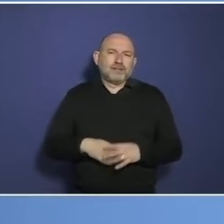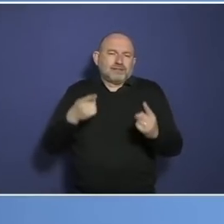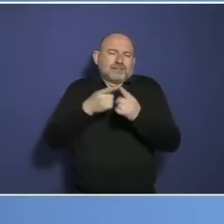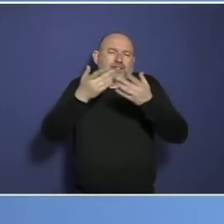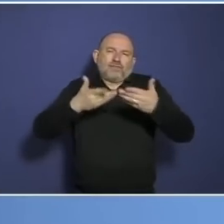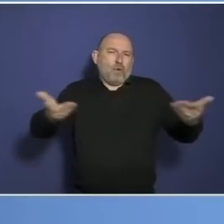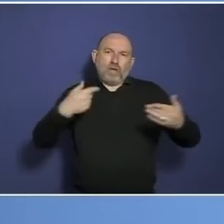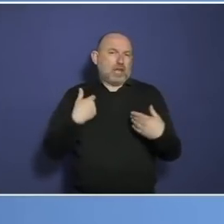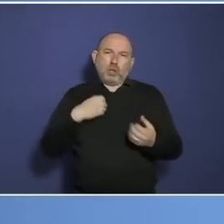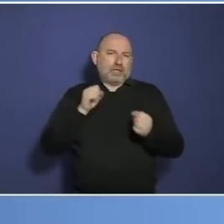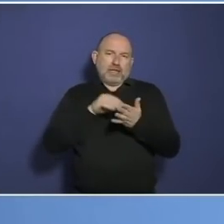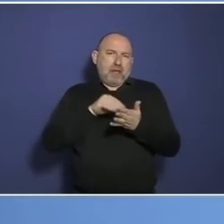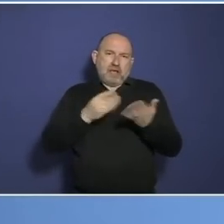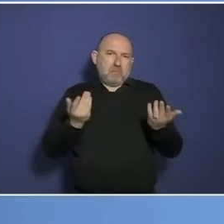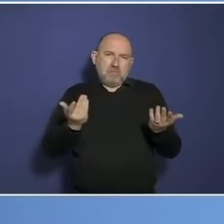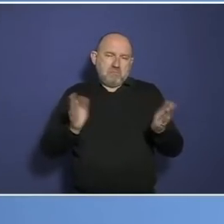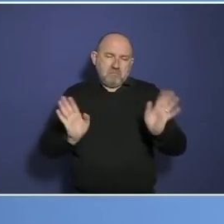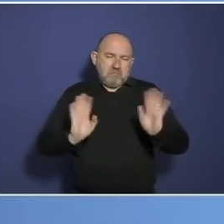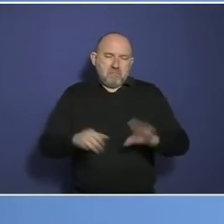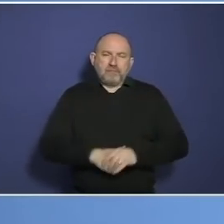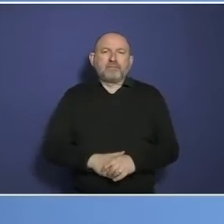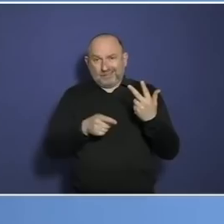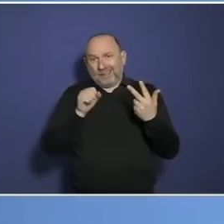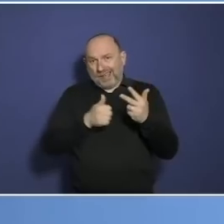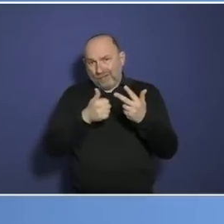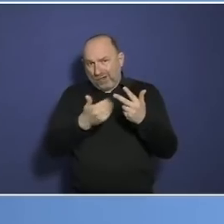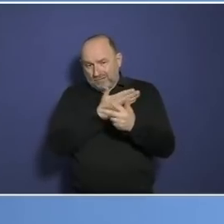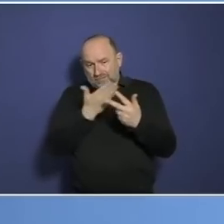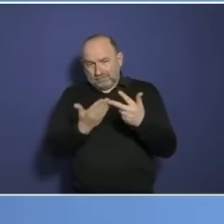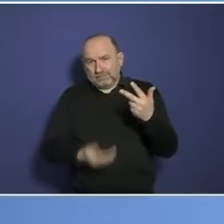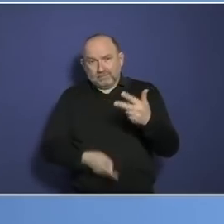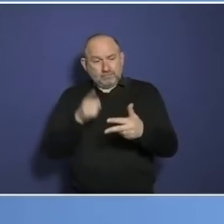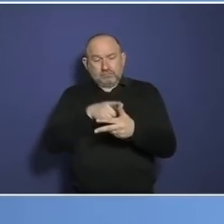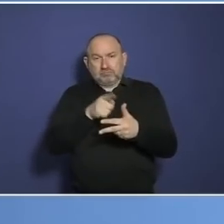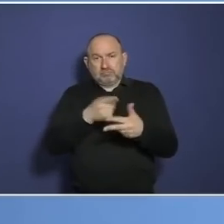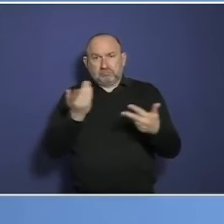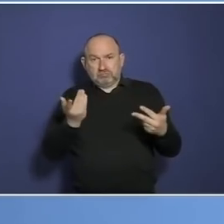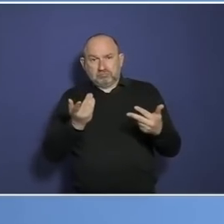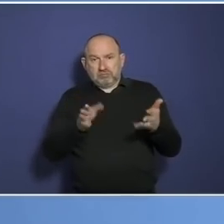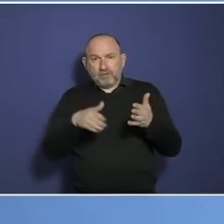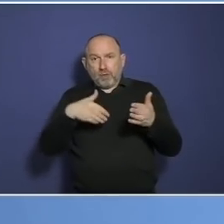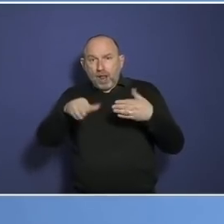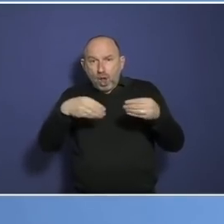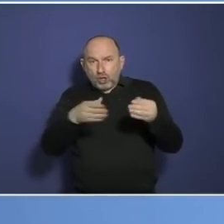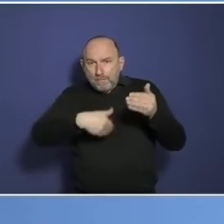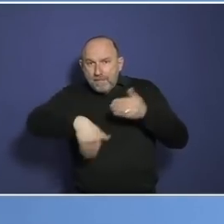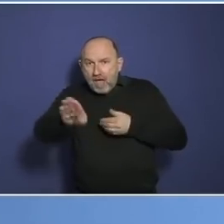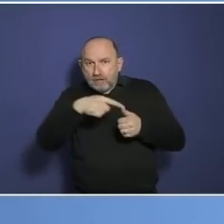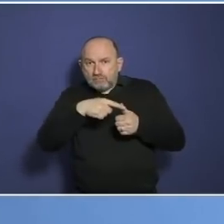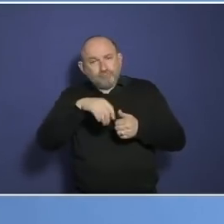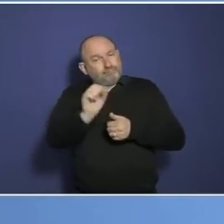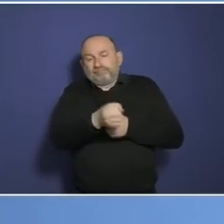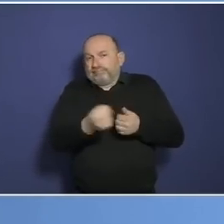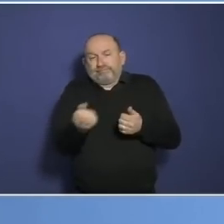Sie im Kreuzfeuer stehen würden. Und irgendwann werden Sie das auch. Wir haben keinen Spielraum mehr für weitere Lockerungen. Die Lockerungen